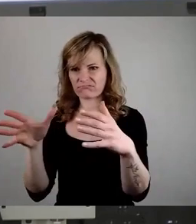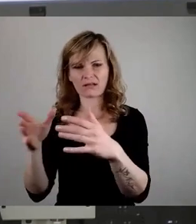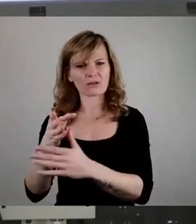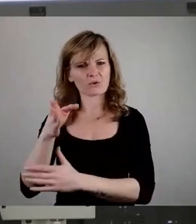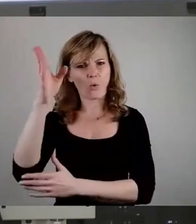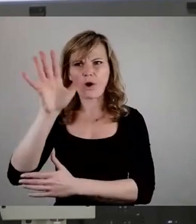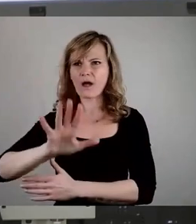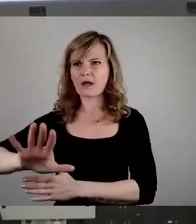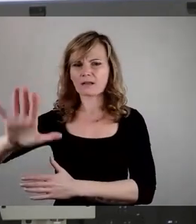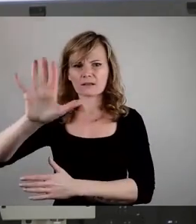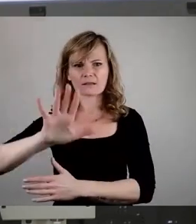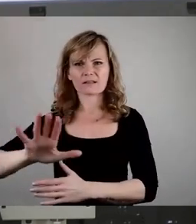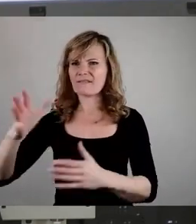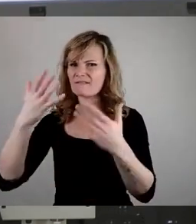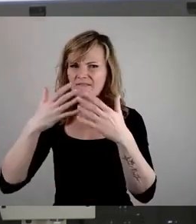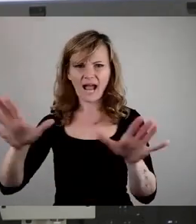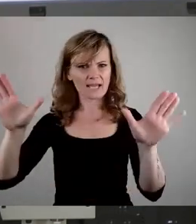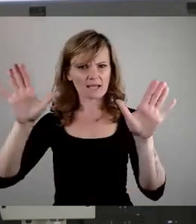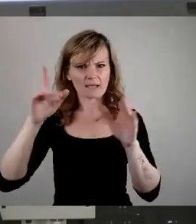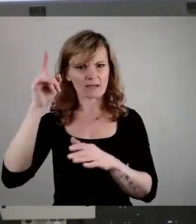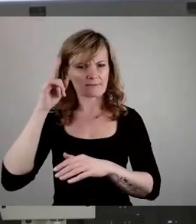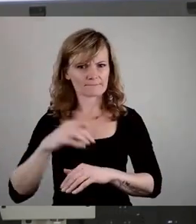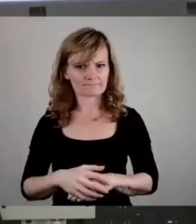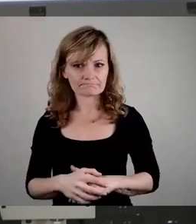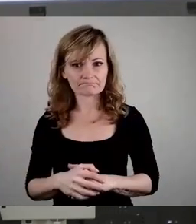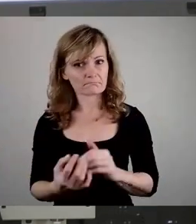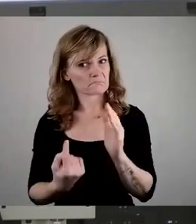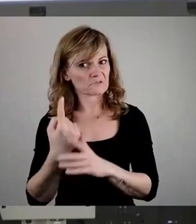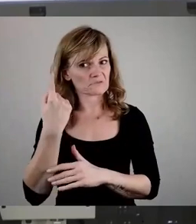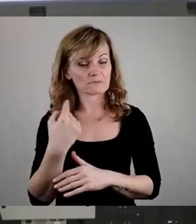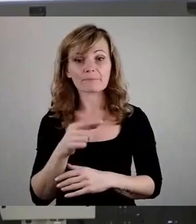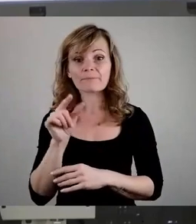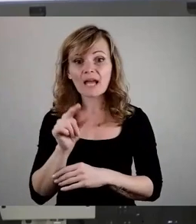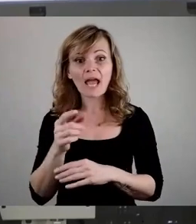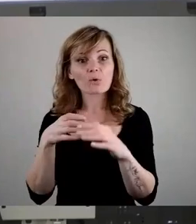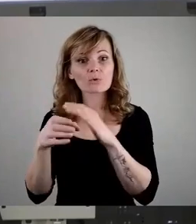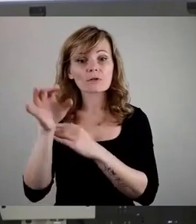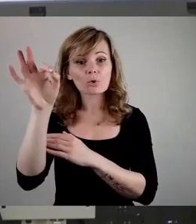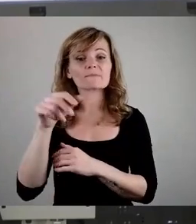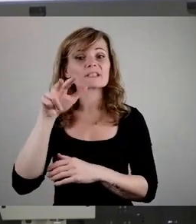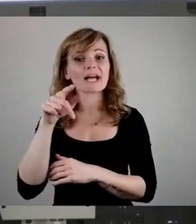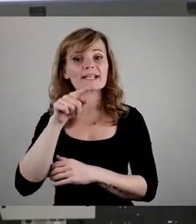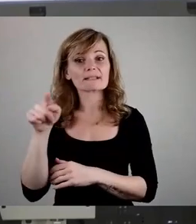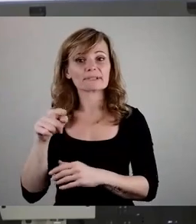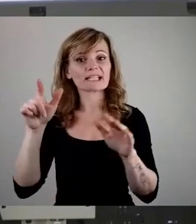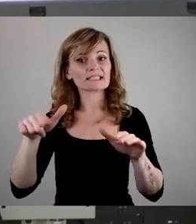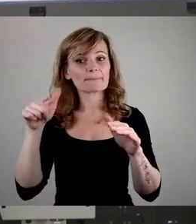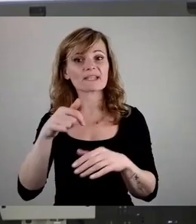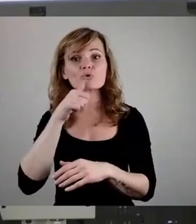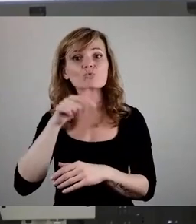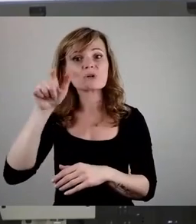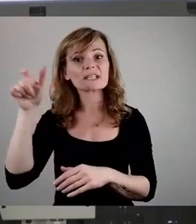frei davon ist. Wir haben eine kleine Unterkunft für 13 bis 17 jugendliche, unbegleitete